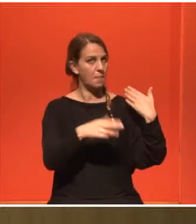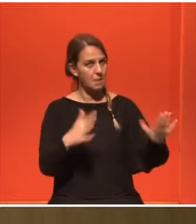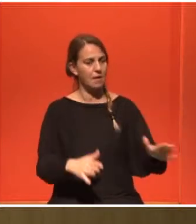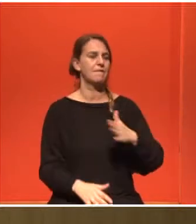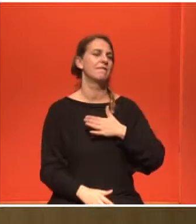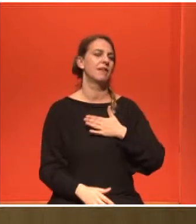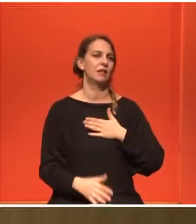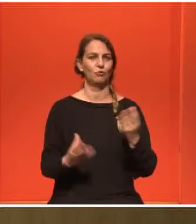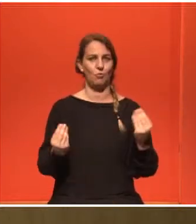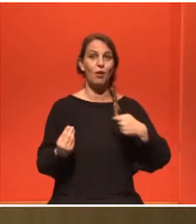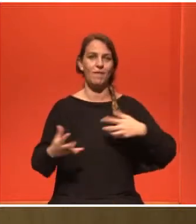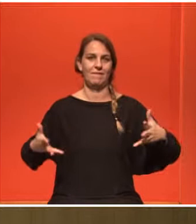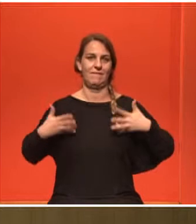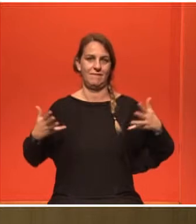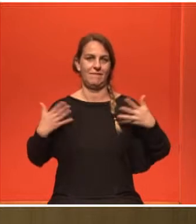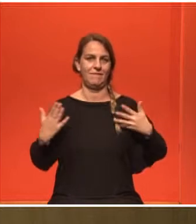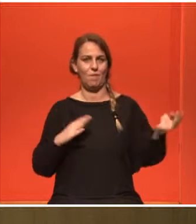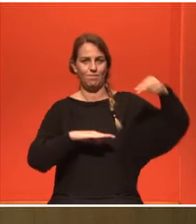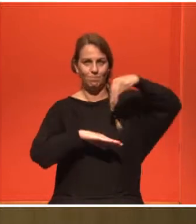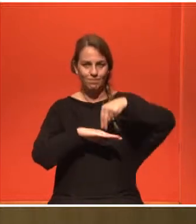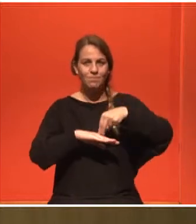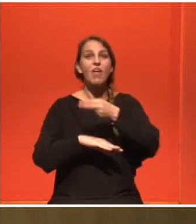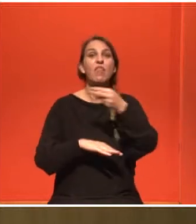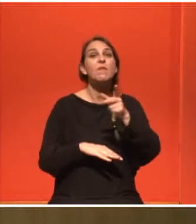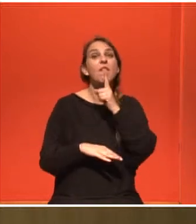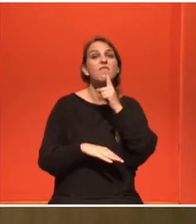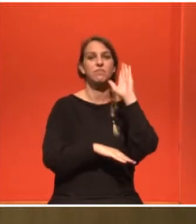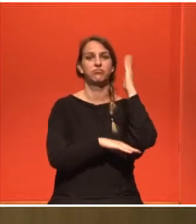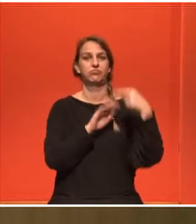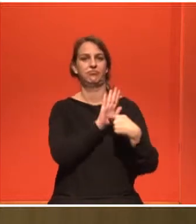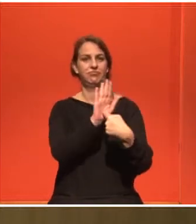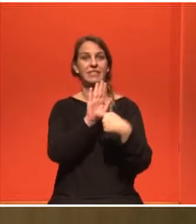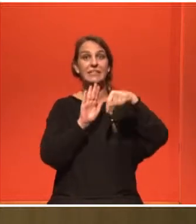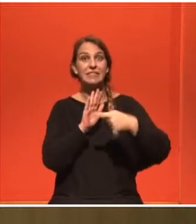Και είμαι χαρούμενος που βρίσκομαι εδώ και μιλάω για ένα τέτοιο θέμα σε αυτή την ημέρα.